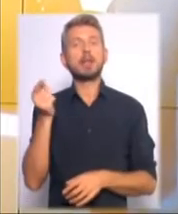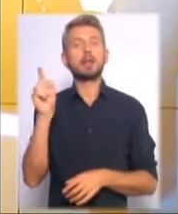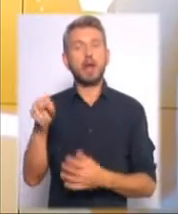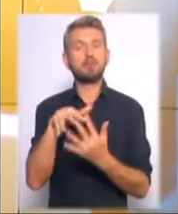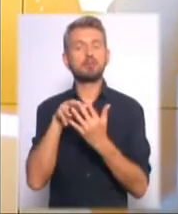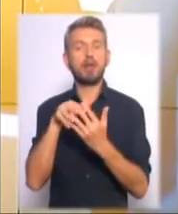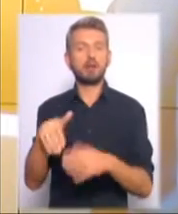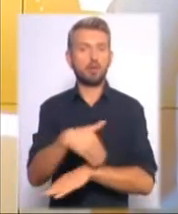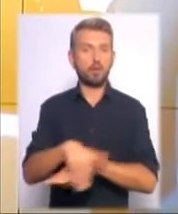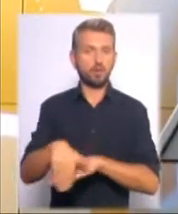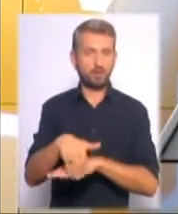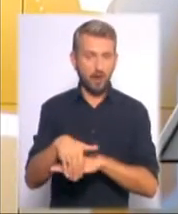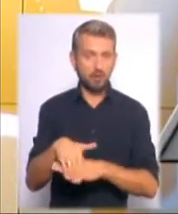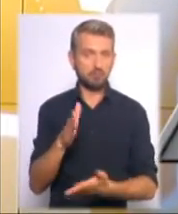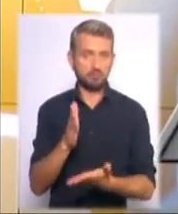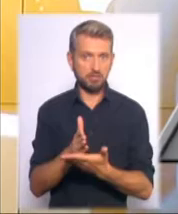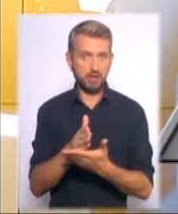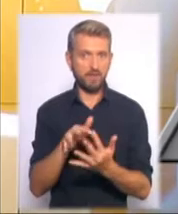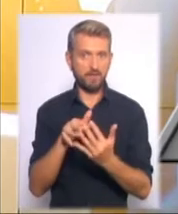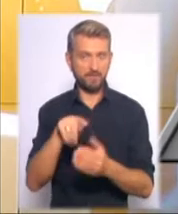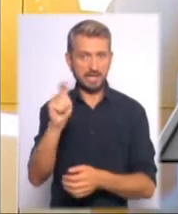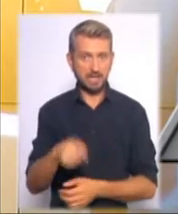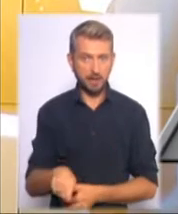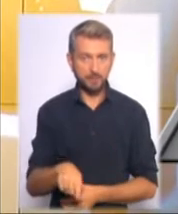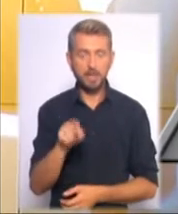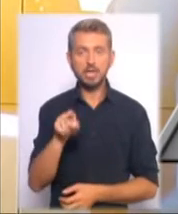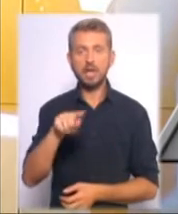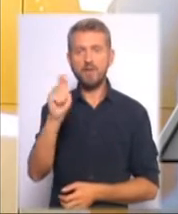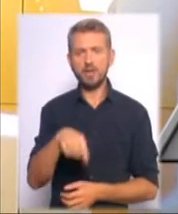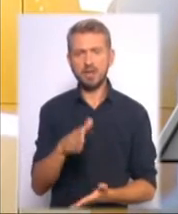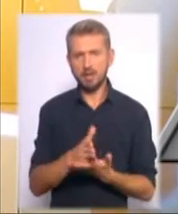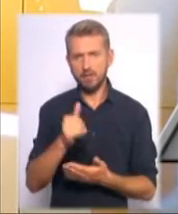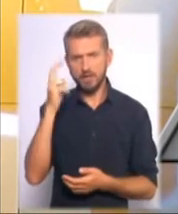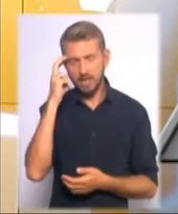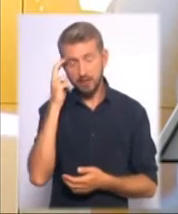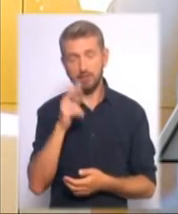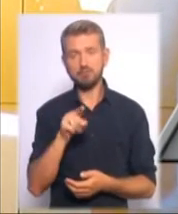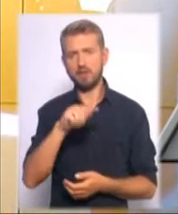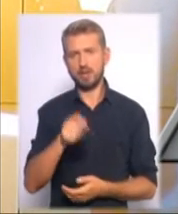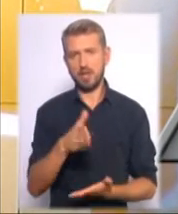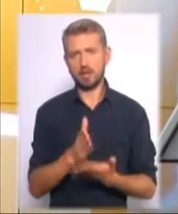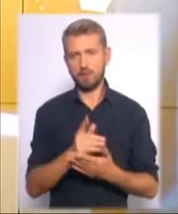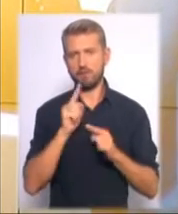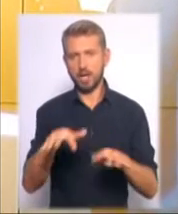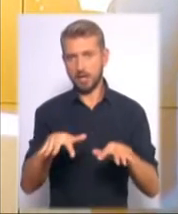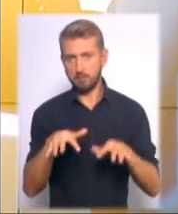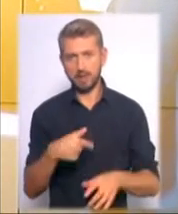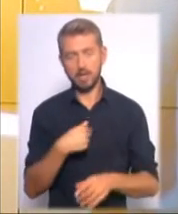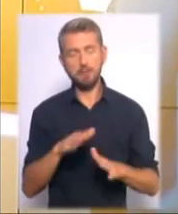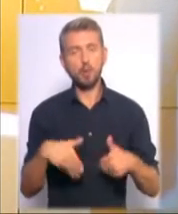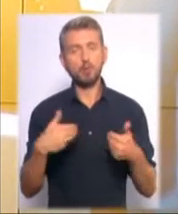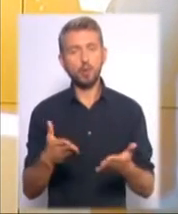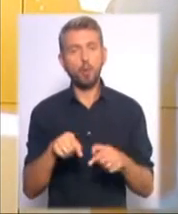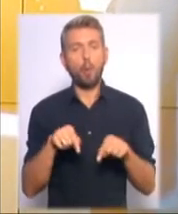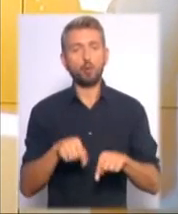лінії розмежування йде війна. Ця війна є і в Києві, ця війна, на жаль, є в парламенті. Я пропоную